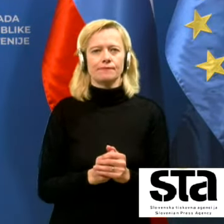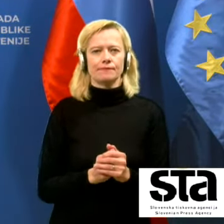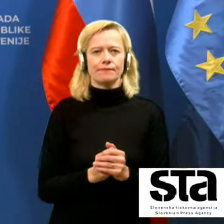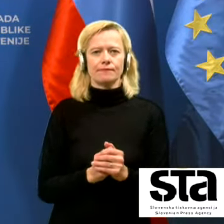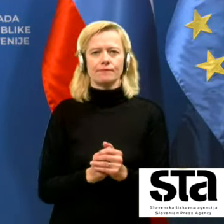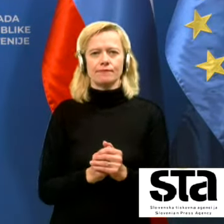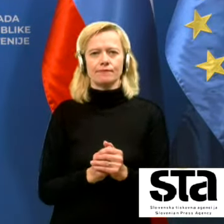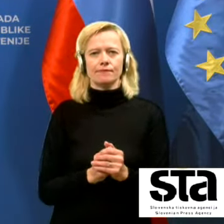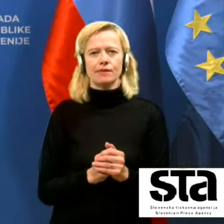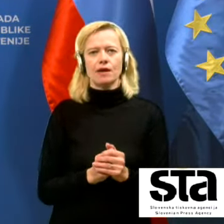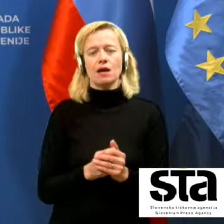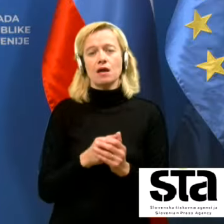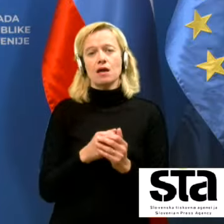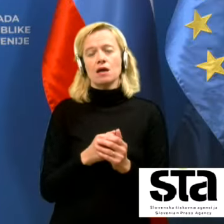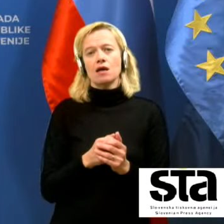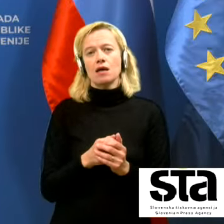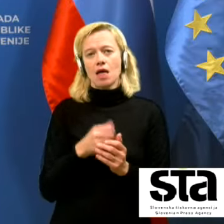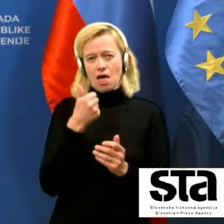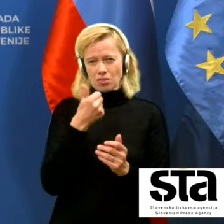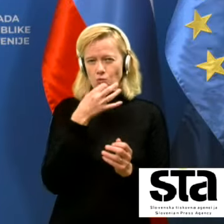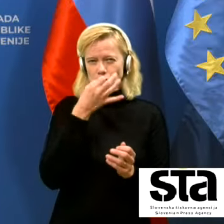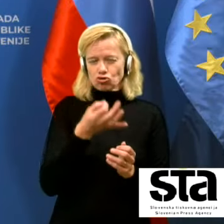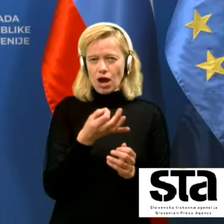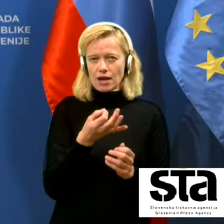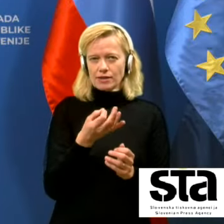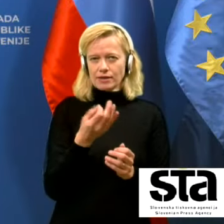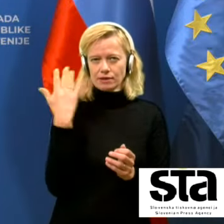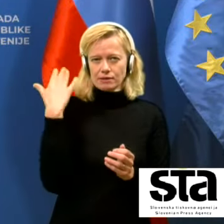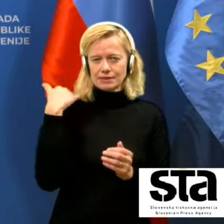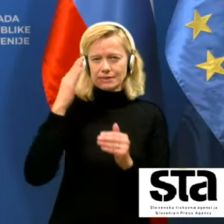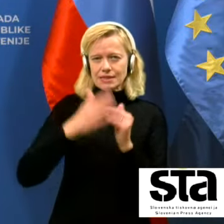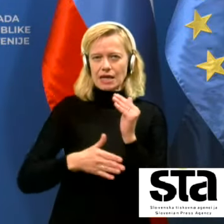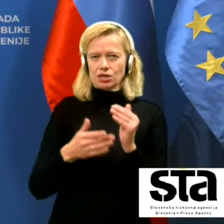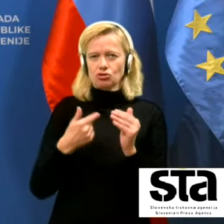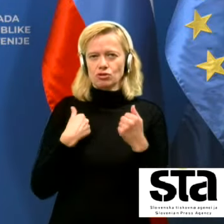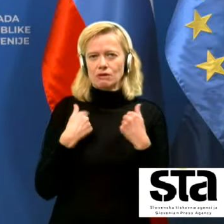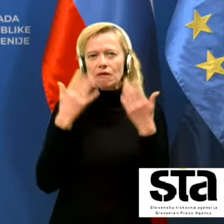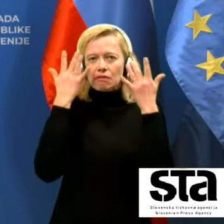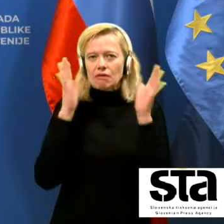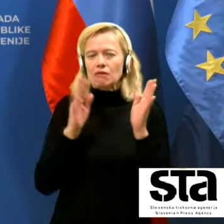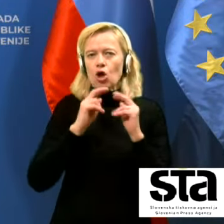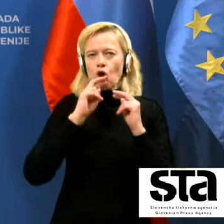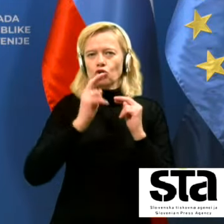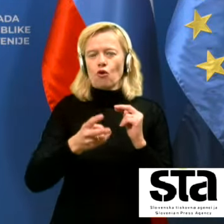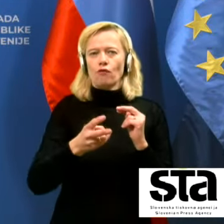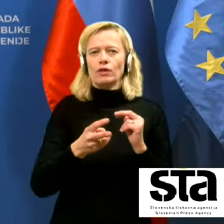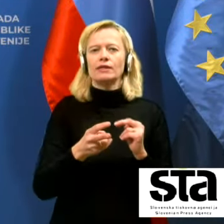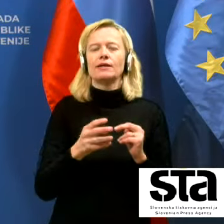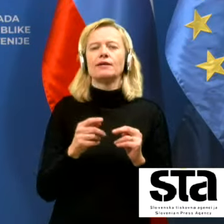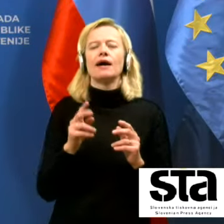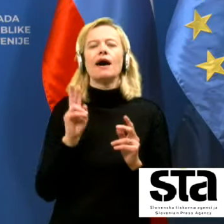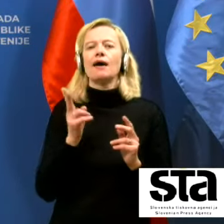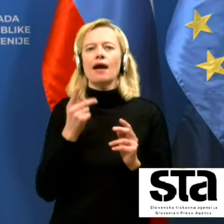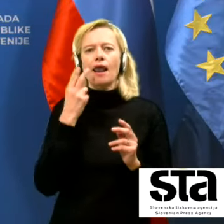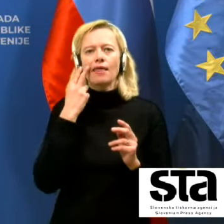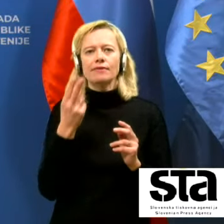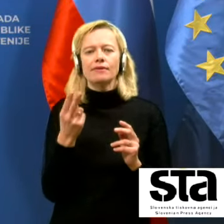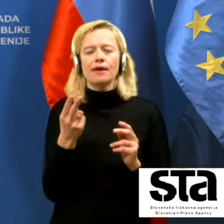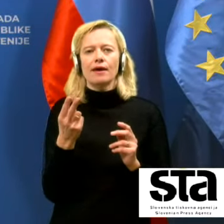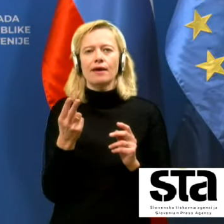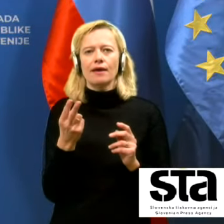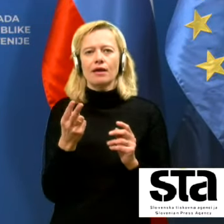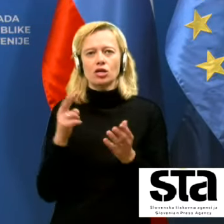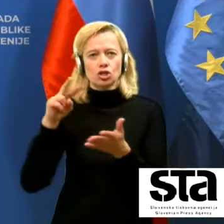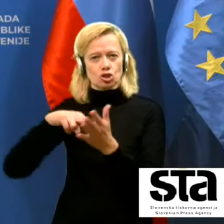odgovor na eno vprašanje, na katero zadnjič nisem vedel odgovoriti, to je glede sicer